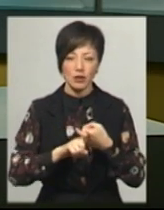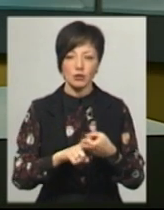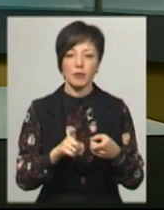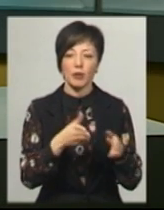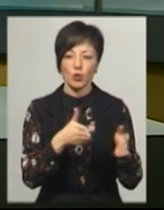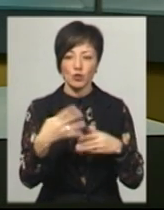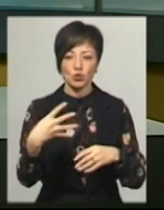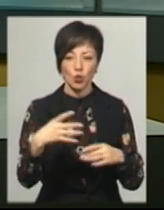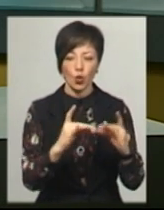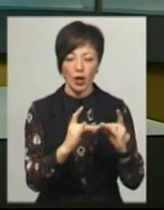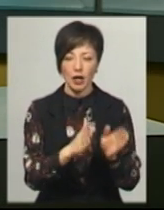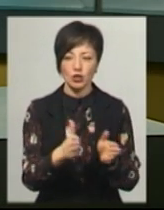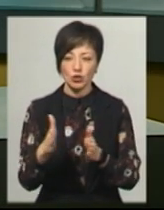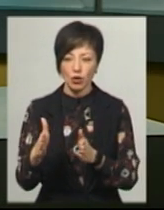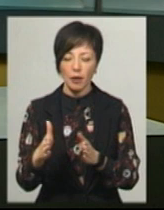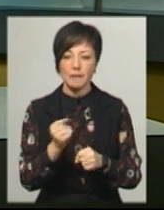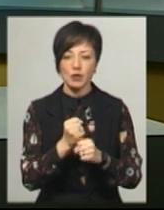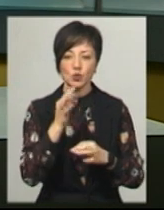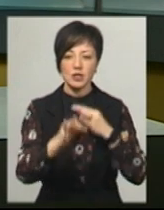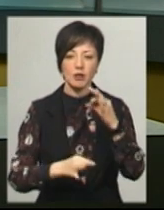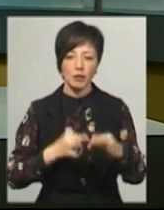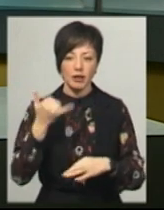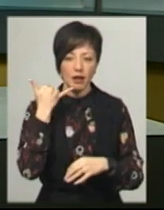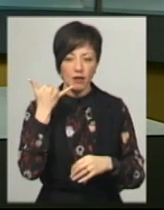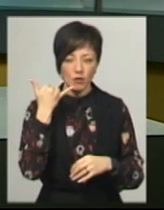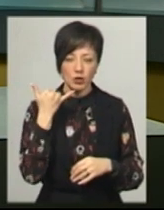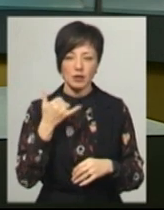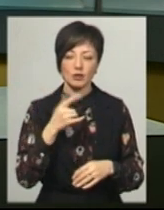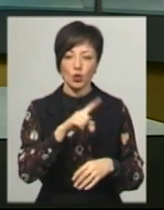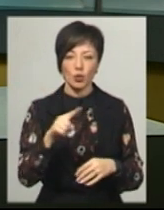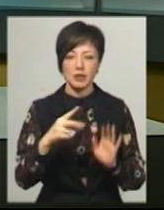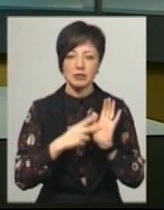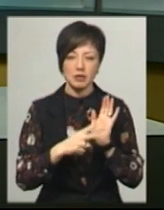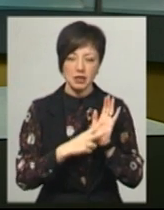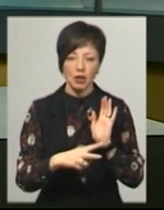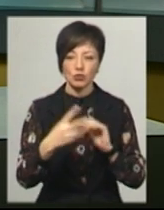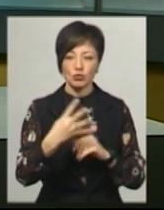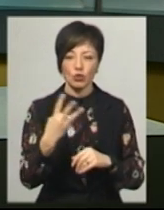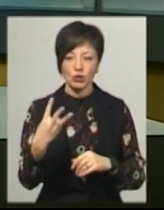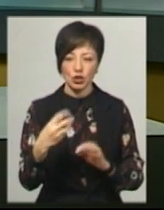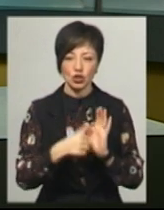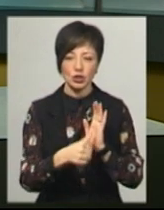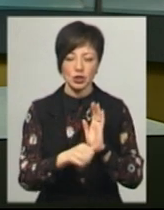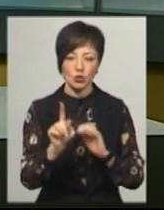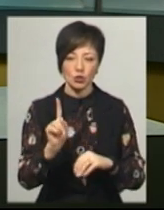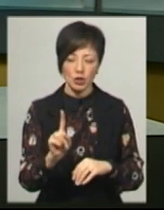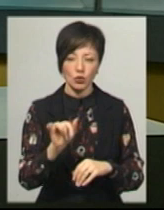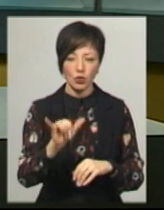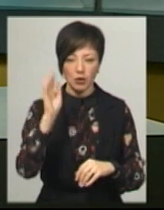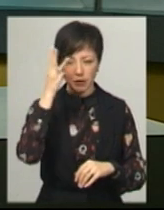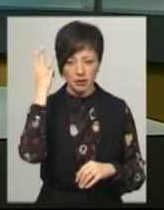підготували 40 ліжок у боксах, працює цілодобова телефонна гаряча лінія за номером 70 43 61 у